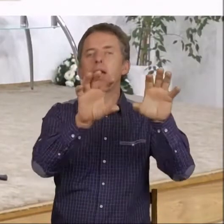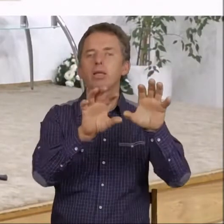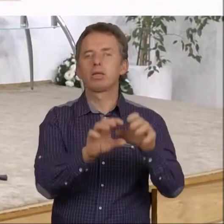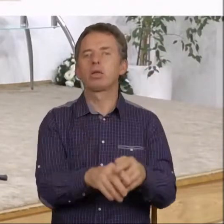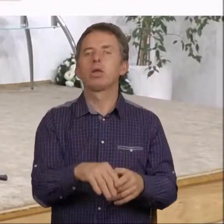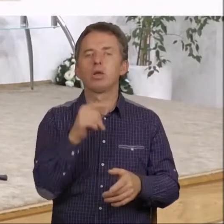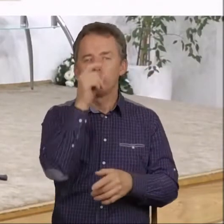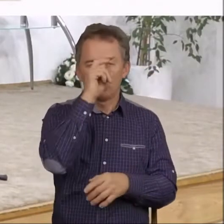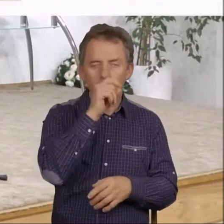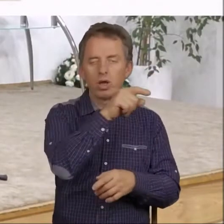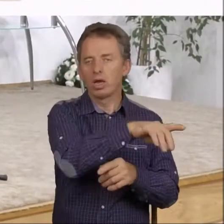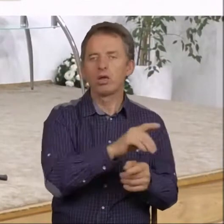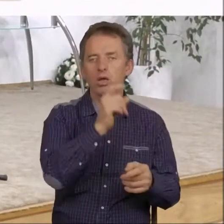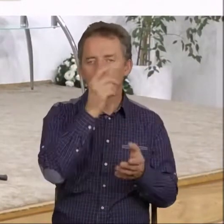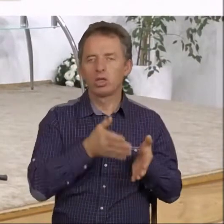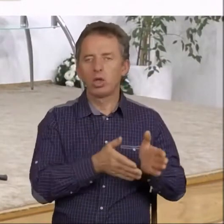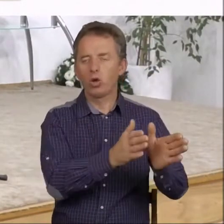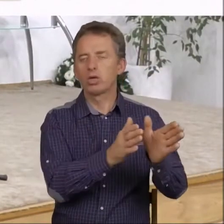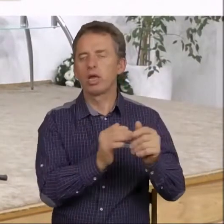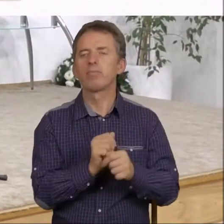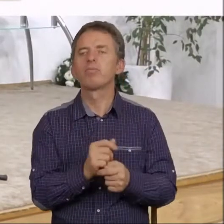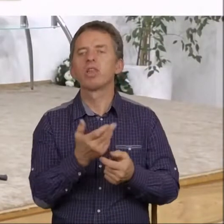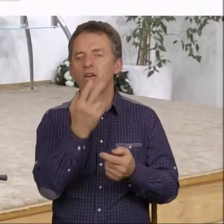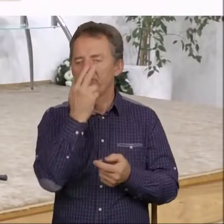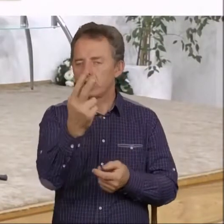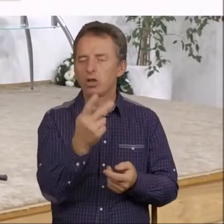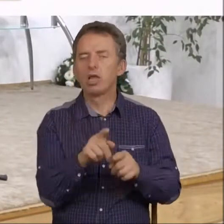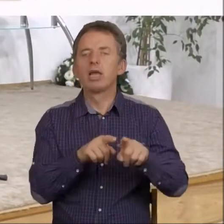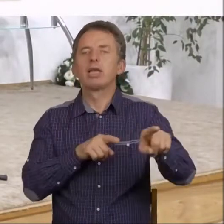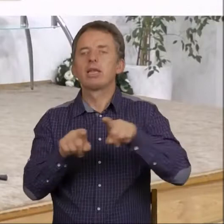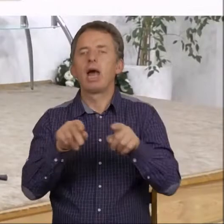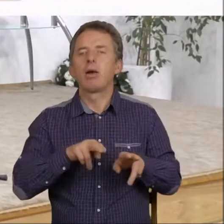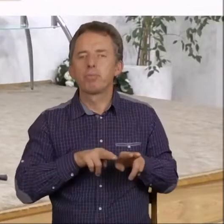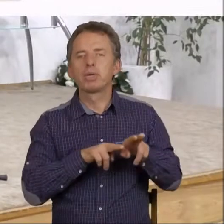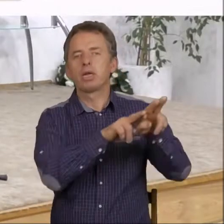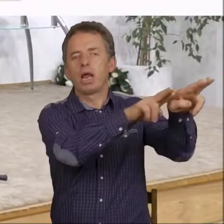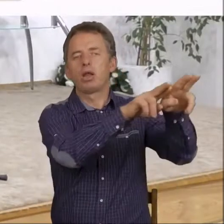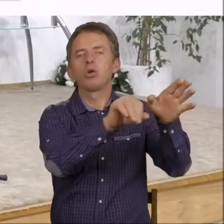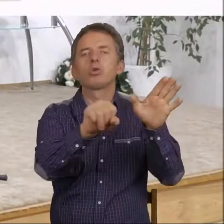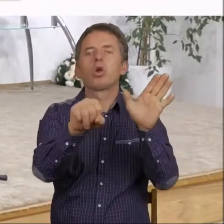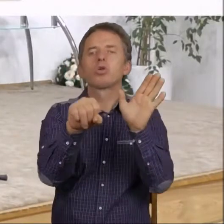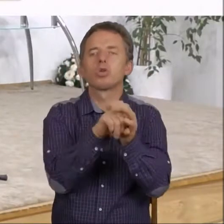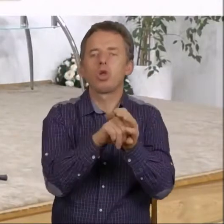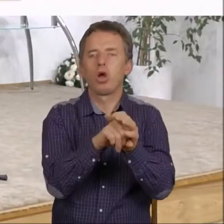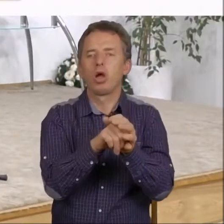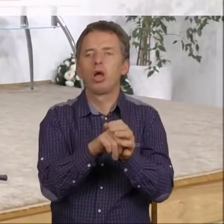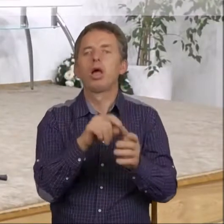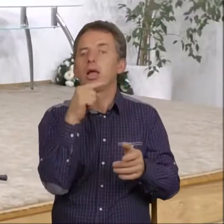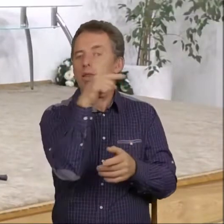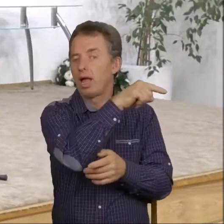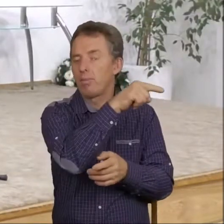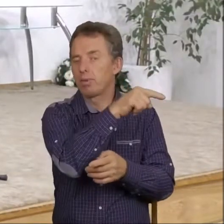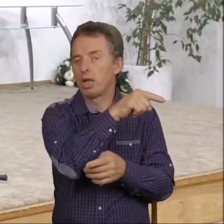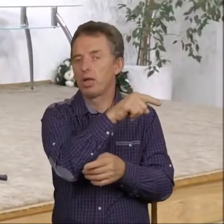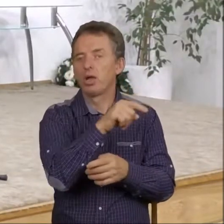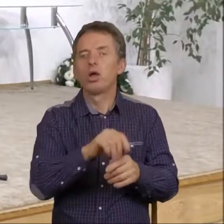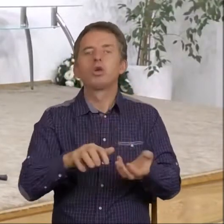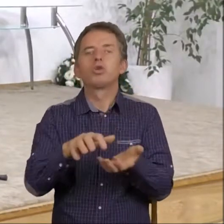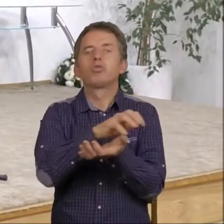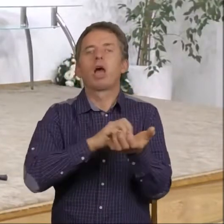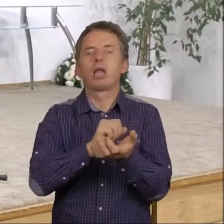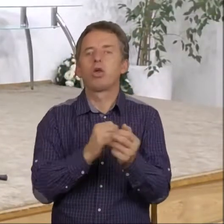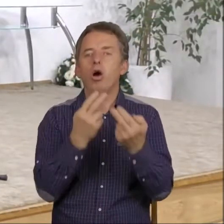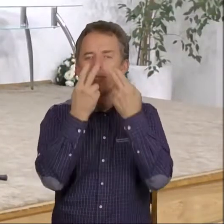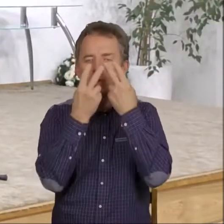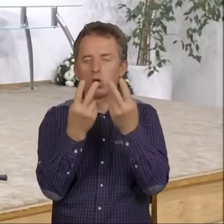przyjęli ten widoczny znak przynależności do tamtej opcji światopoglądowej.